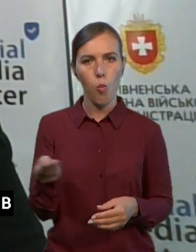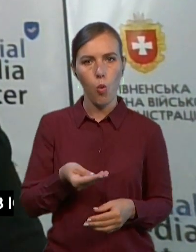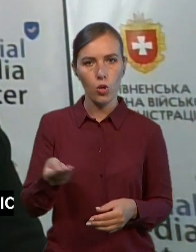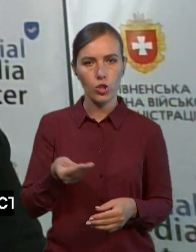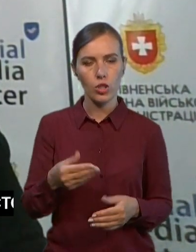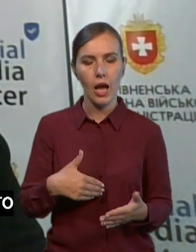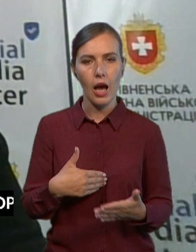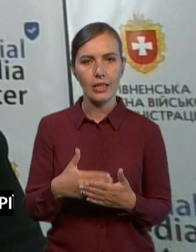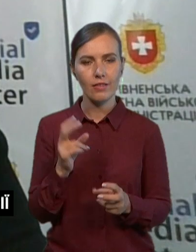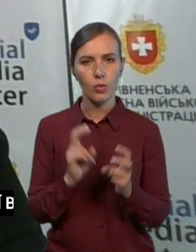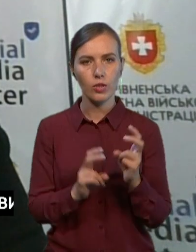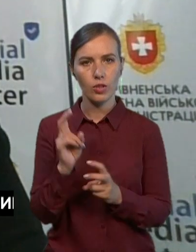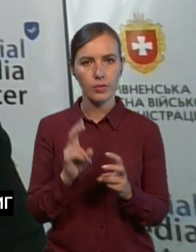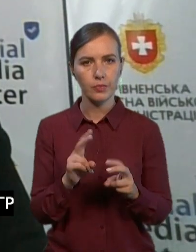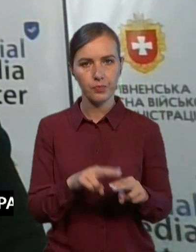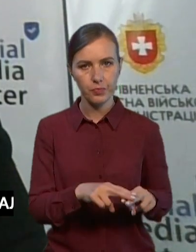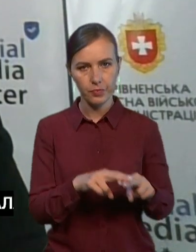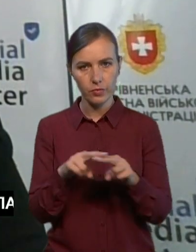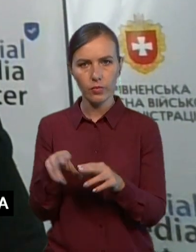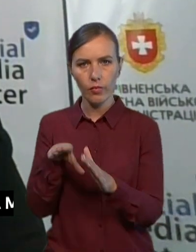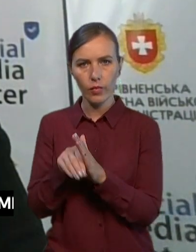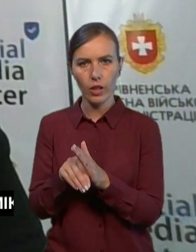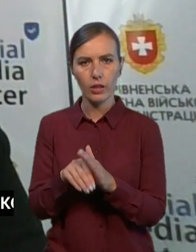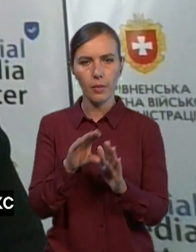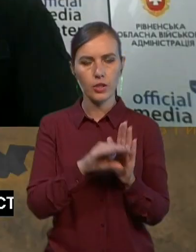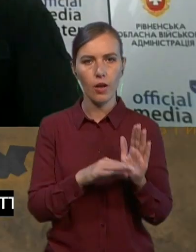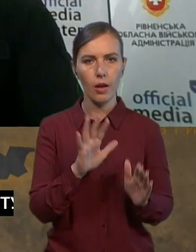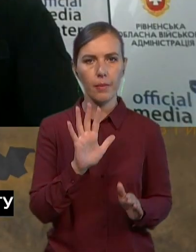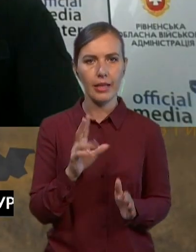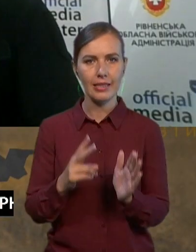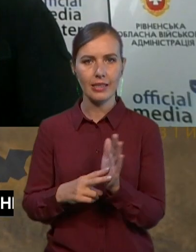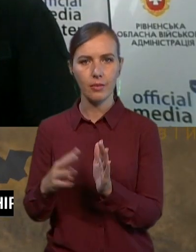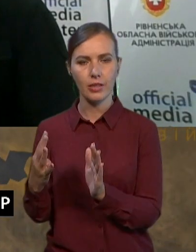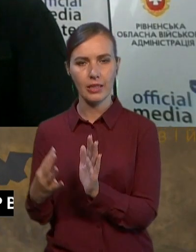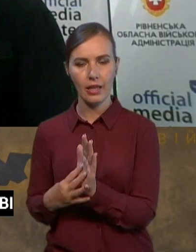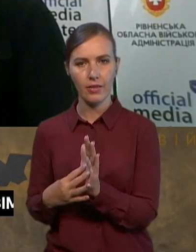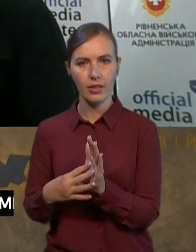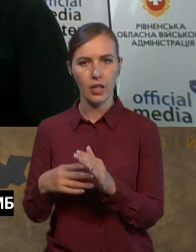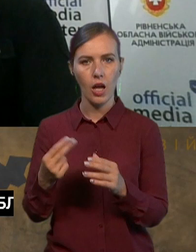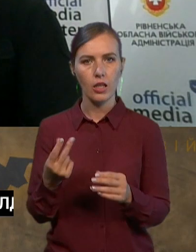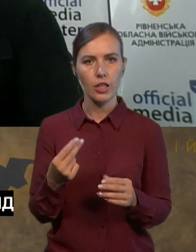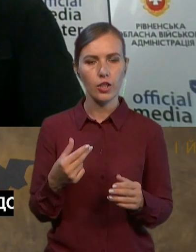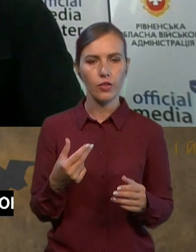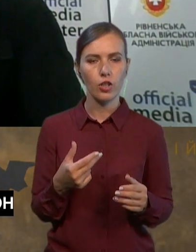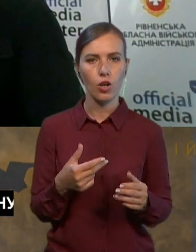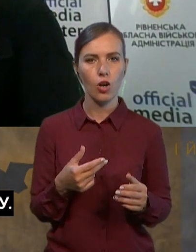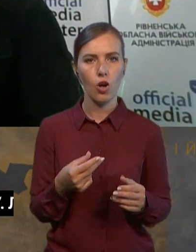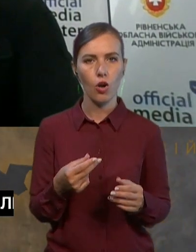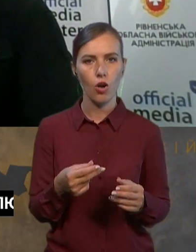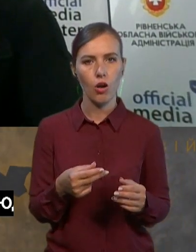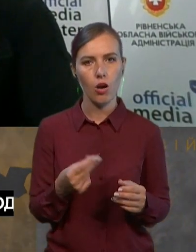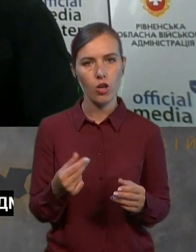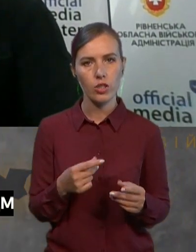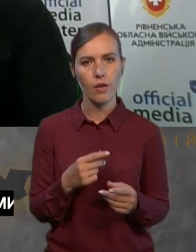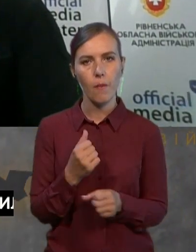підприємства інвестують за допомогою програми 5.7.9 та грантових коштів саме в переробку. Нам потрібно